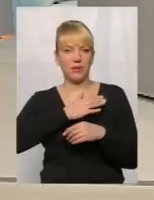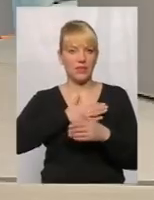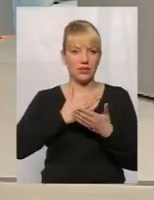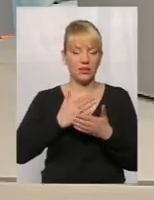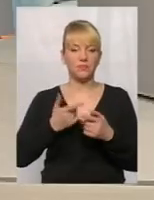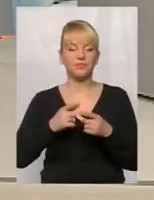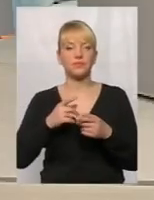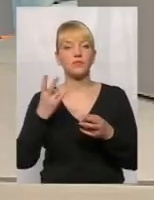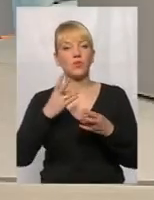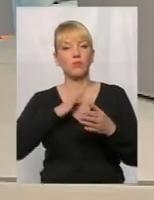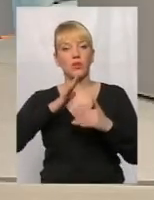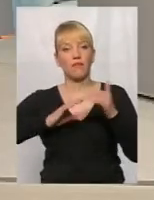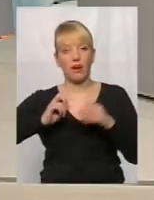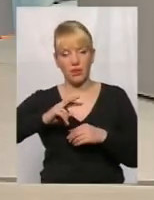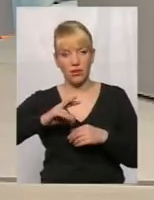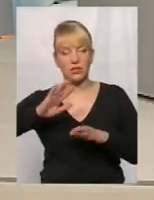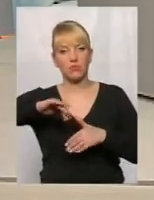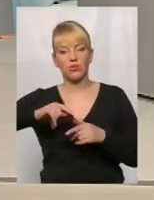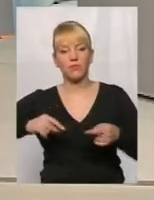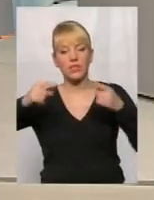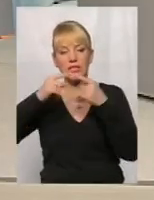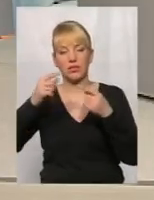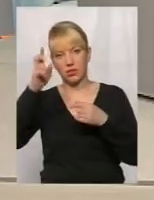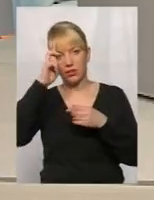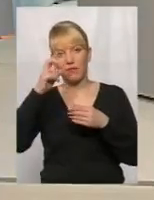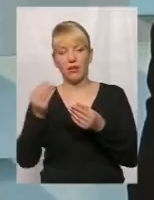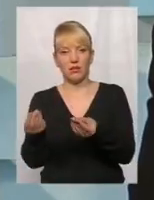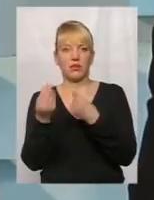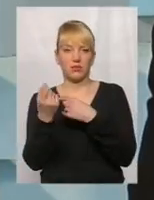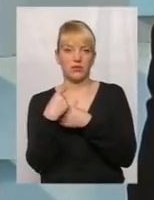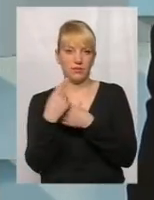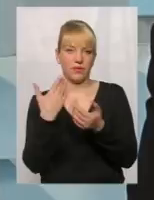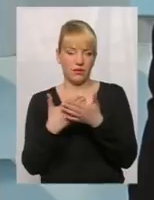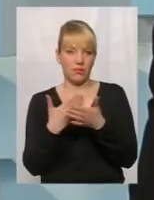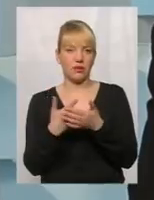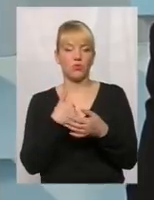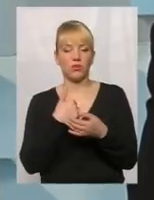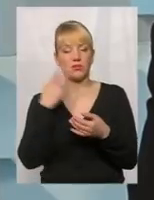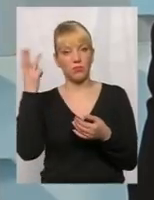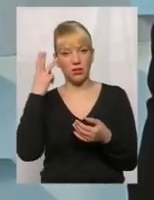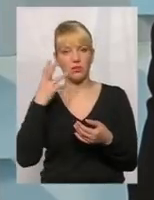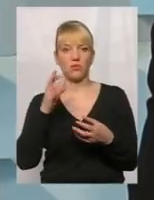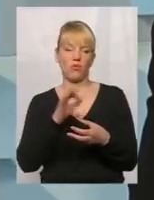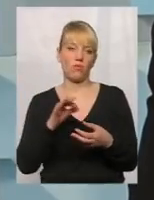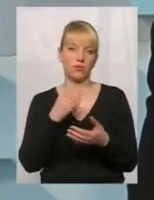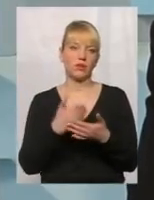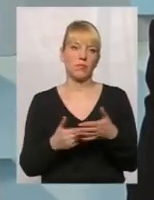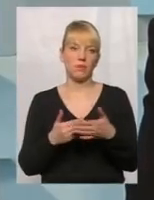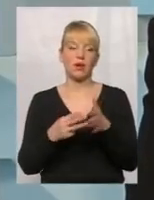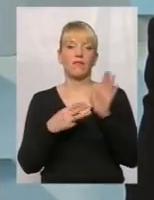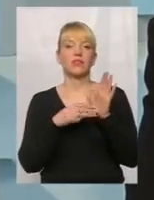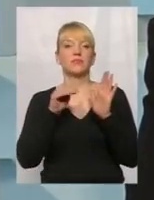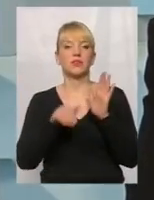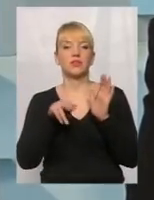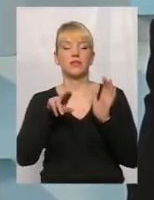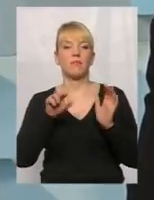Проходиться кваліфікація, і тоді визначається, держава, наприклад, розміщає. От вона в Хмельницькій області розміщає на нашому підприємств, наприклад, 8